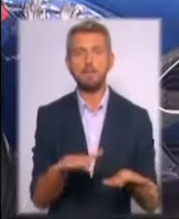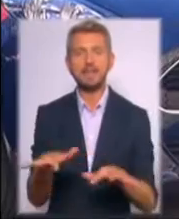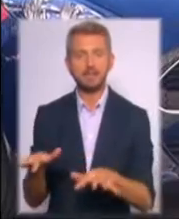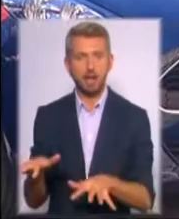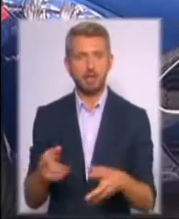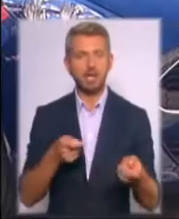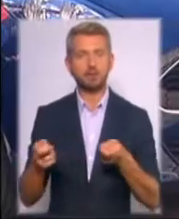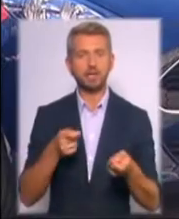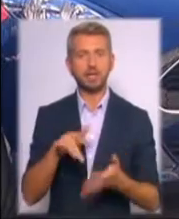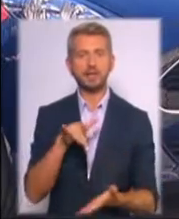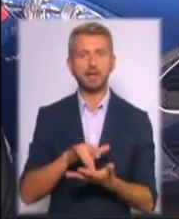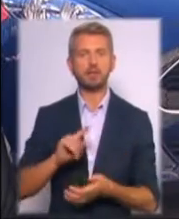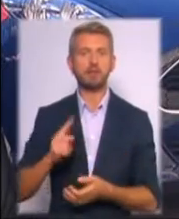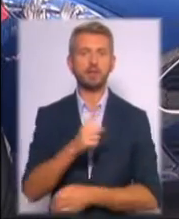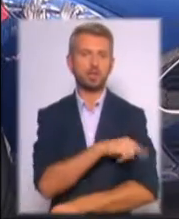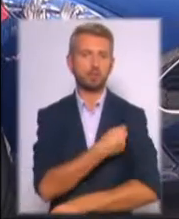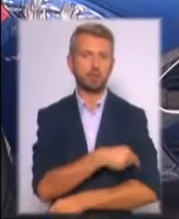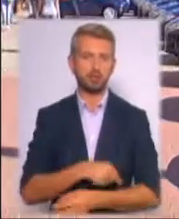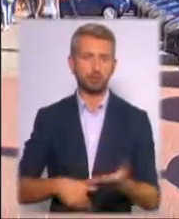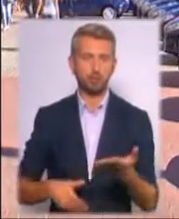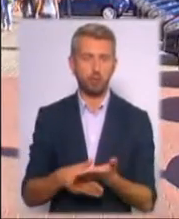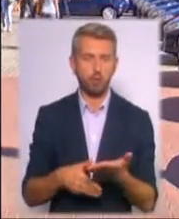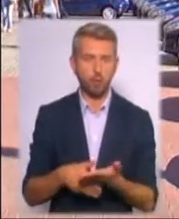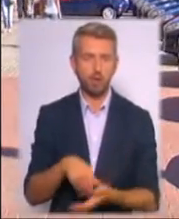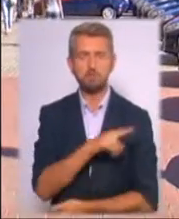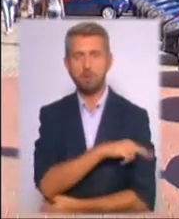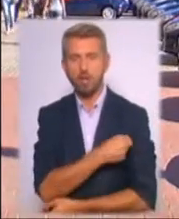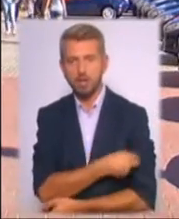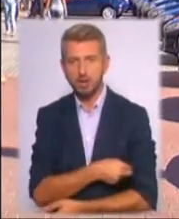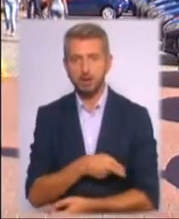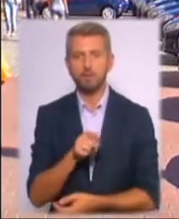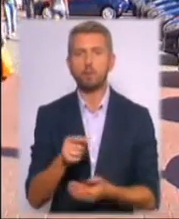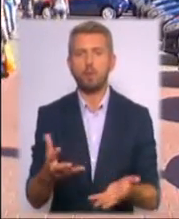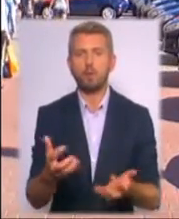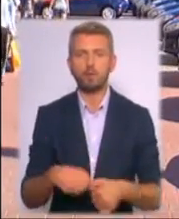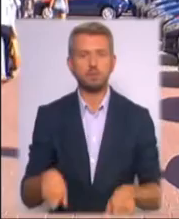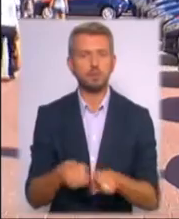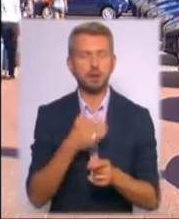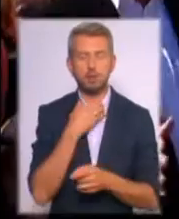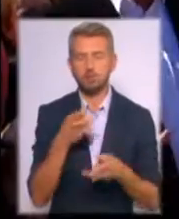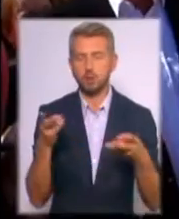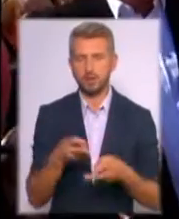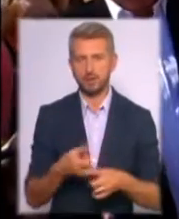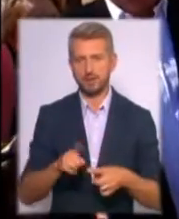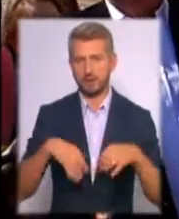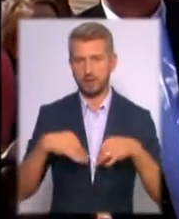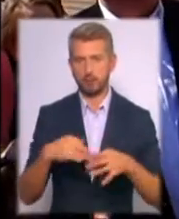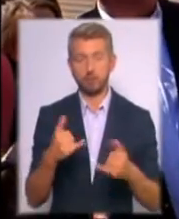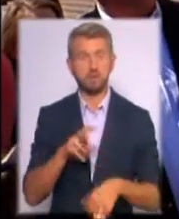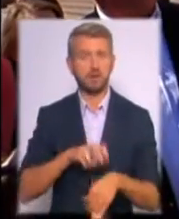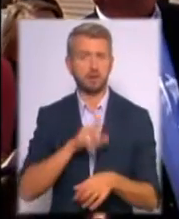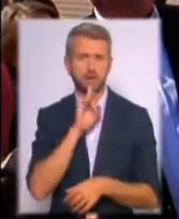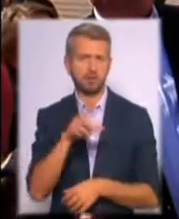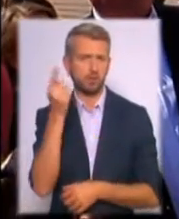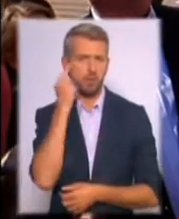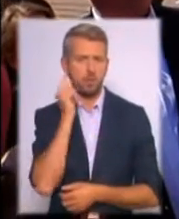Центрів первинної медико-санітарної допомоги поліклінік отримають так потрібний цей транспорт. І тепер лікар не буде думати,